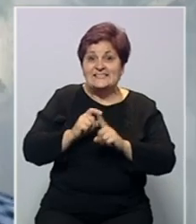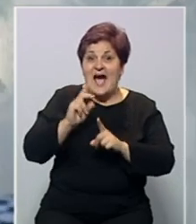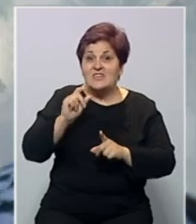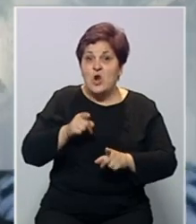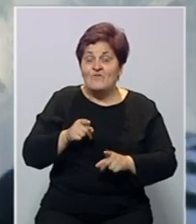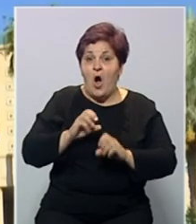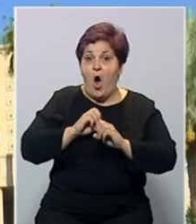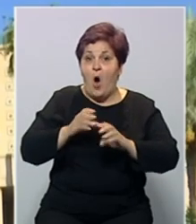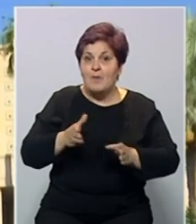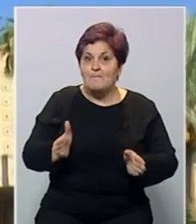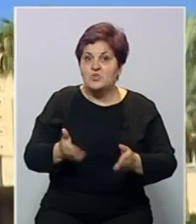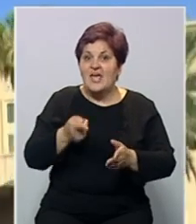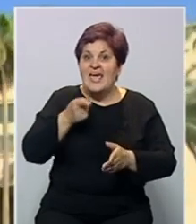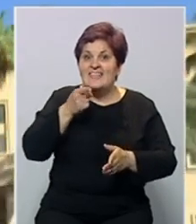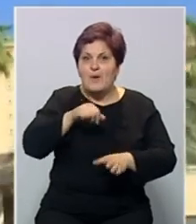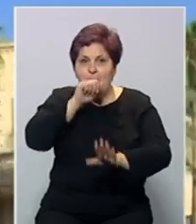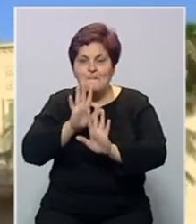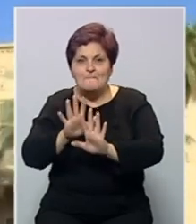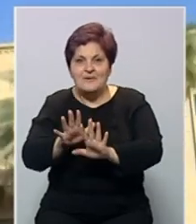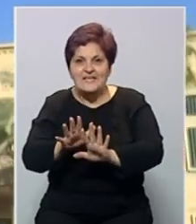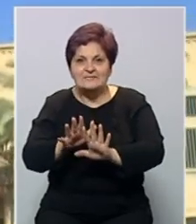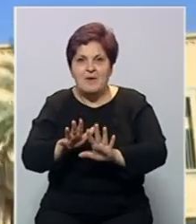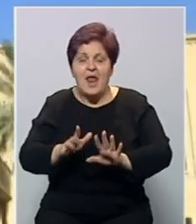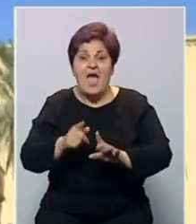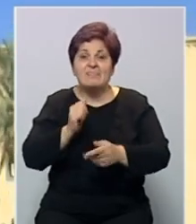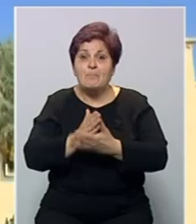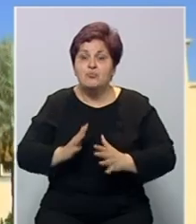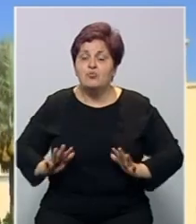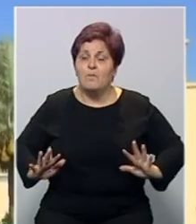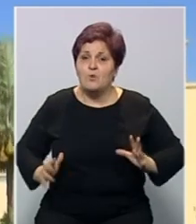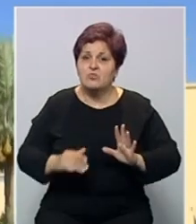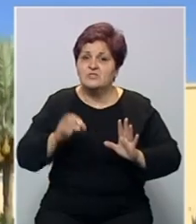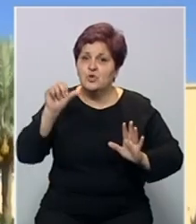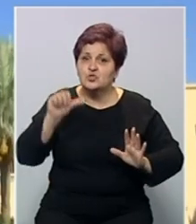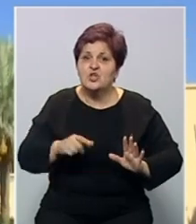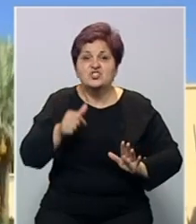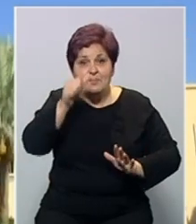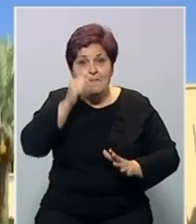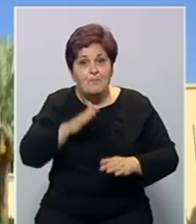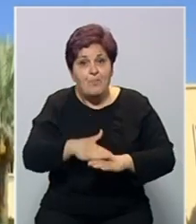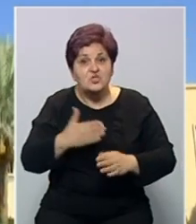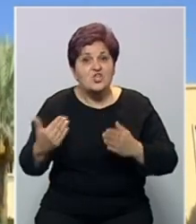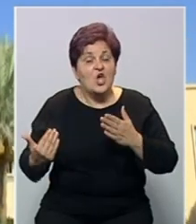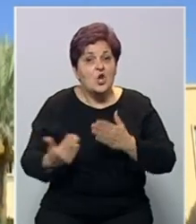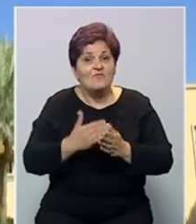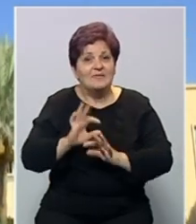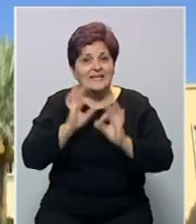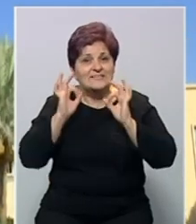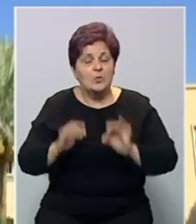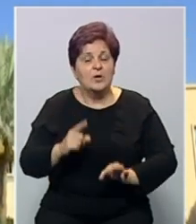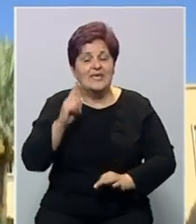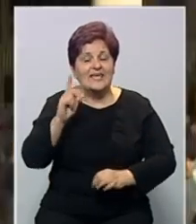Sadrova objava potaknuti njegove pristalice na eskalaciju protesta, čime bi mogla početi nova faza